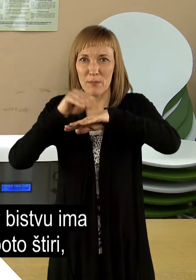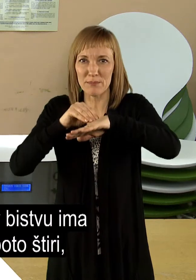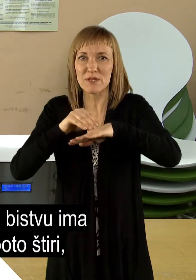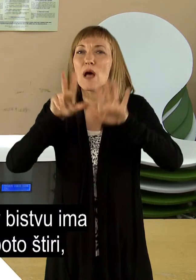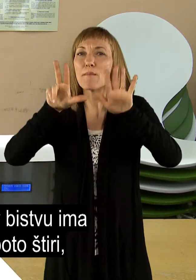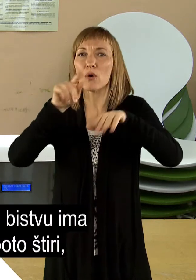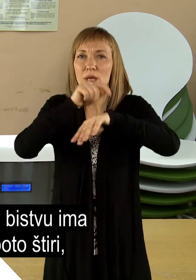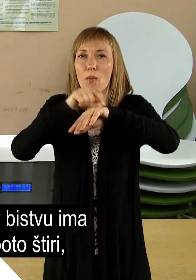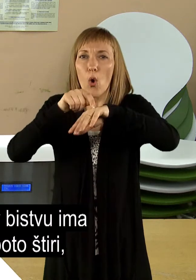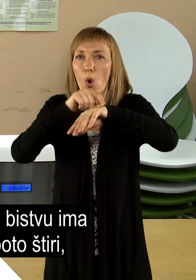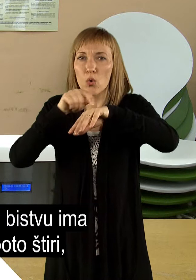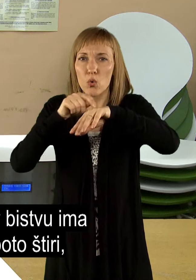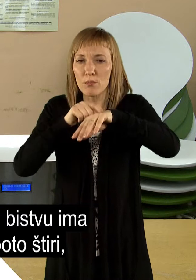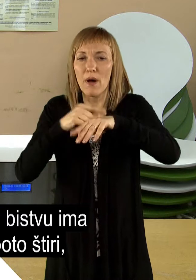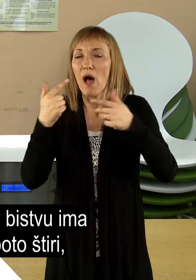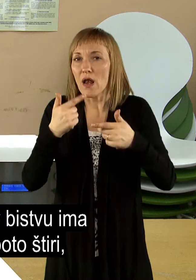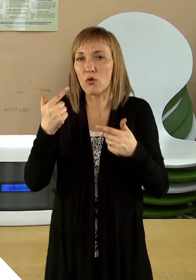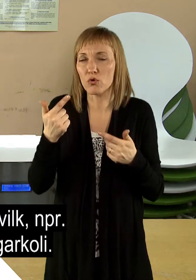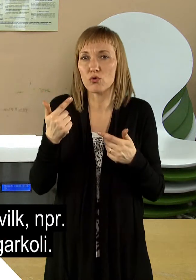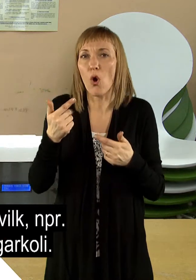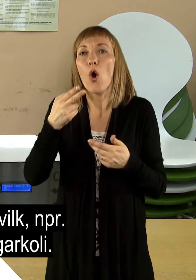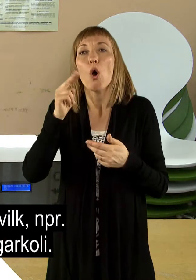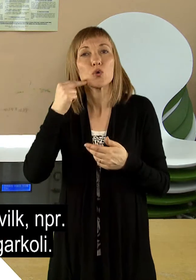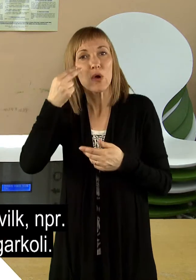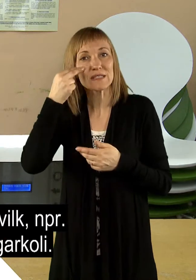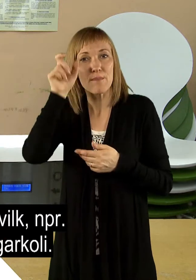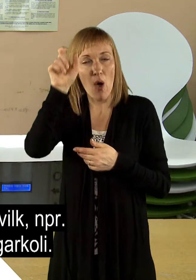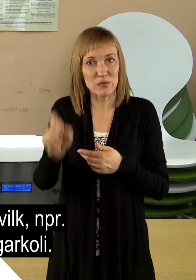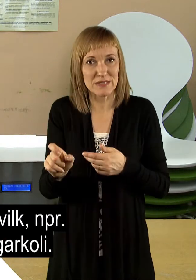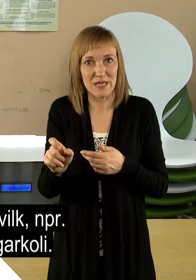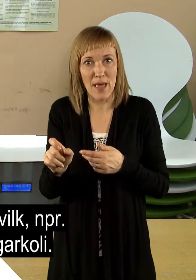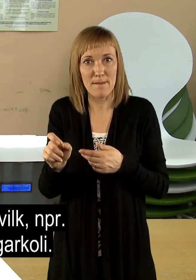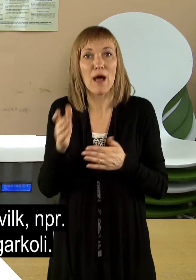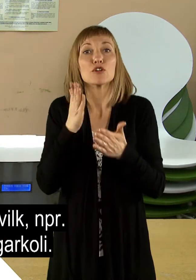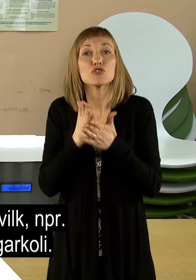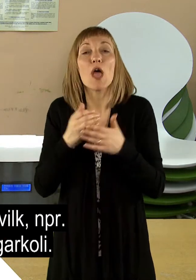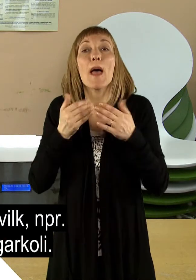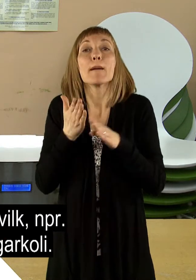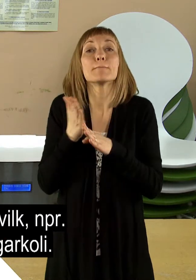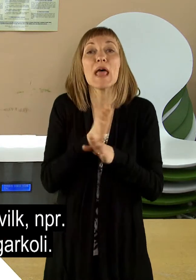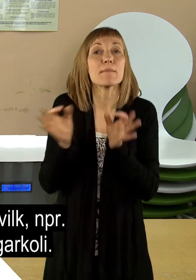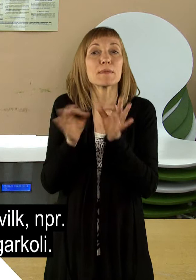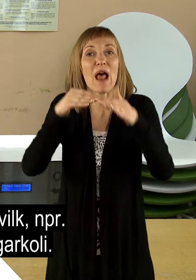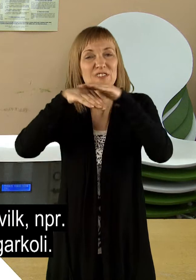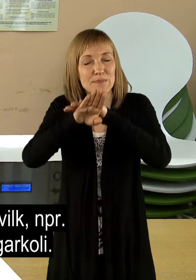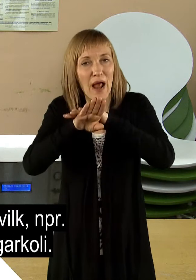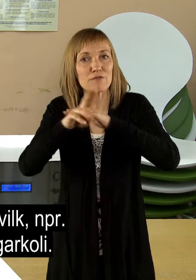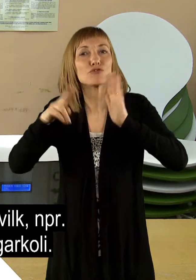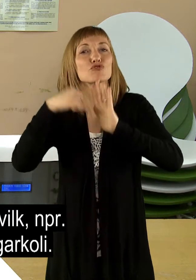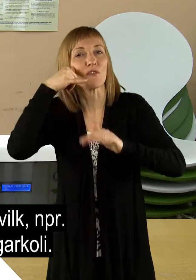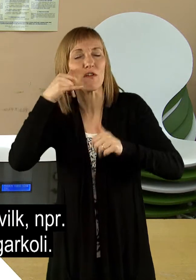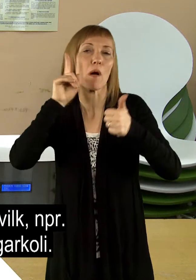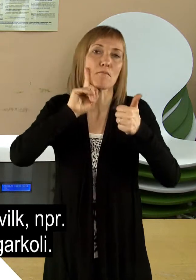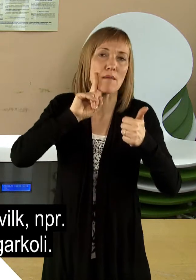ima lahko oseba z glupno slepoto štiri, pet prednastavljenih številk, naprimer